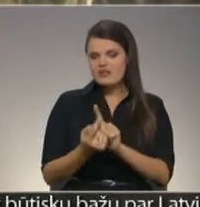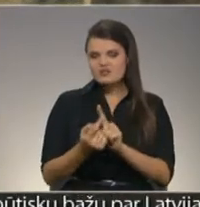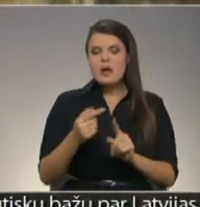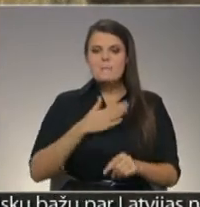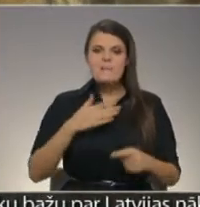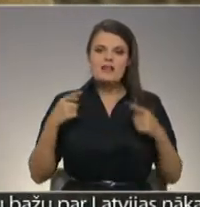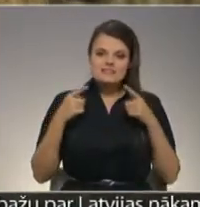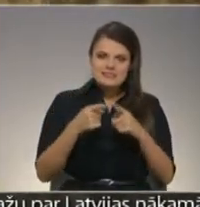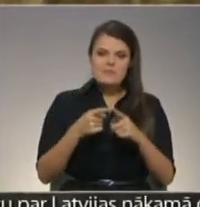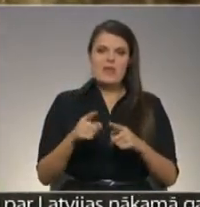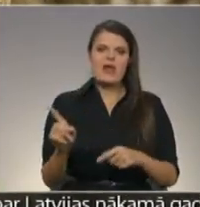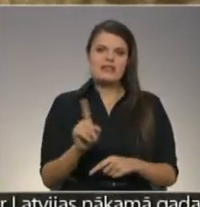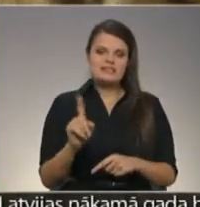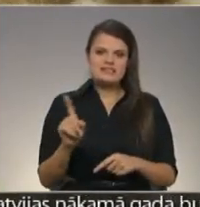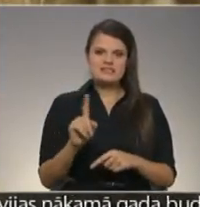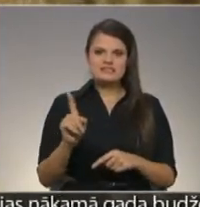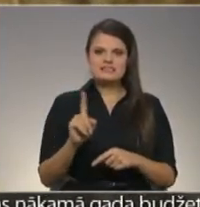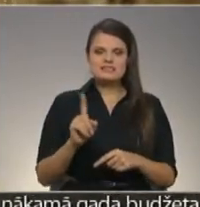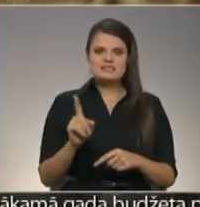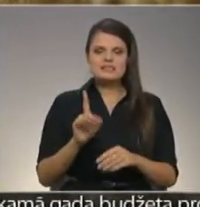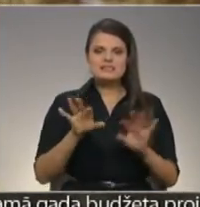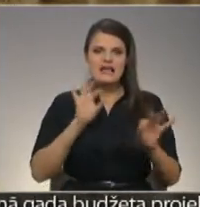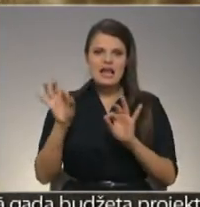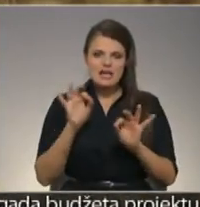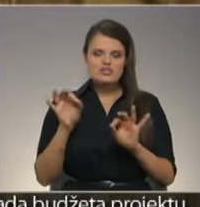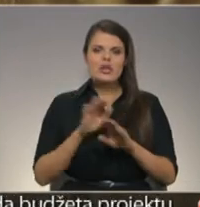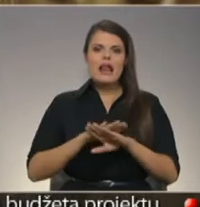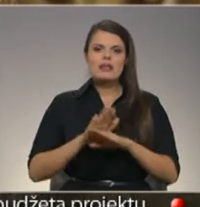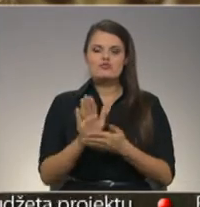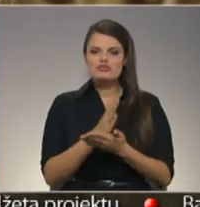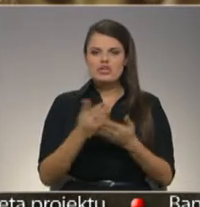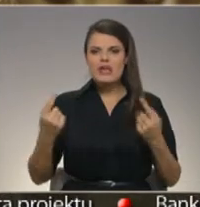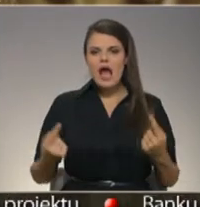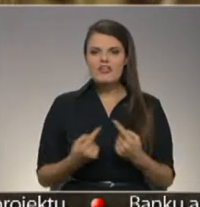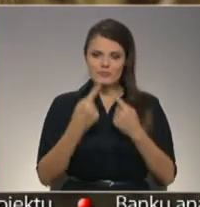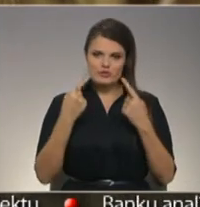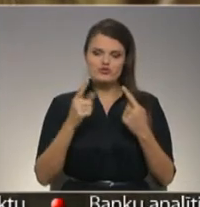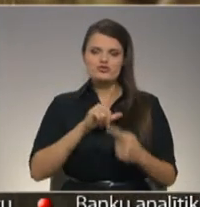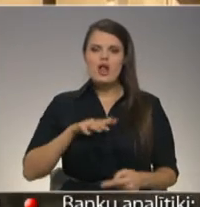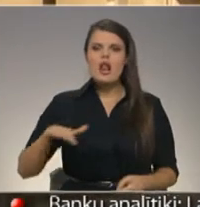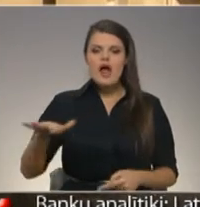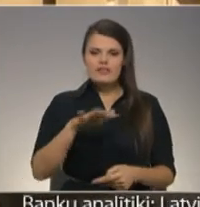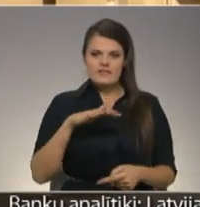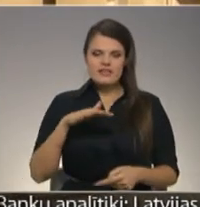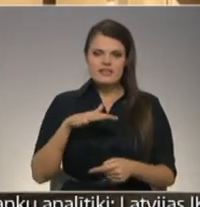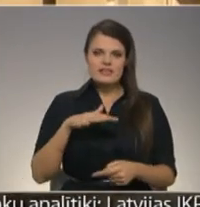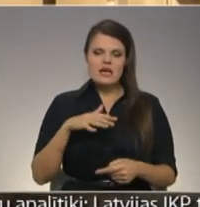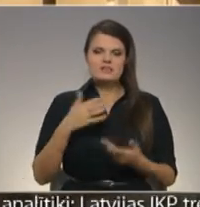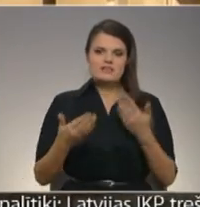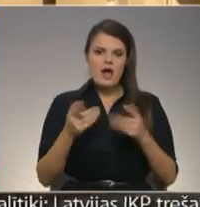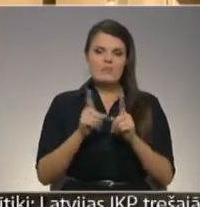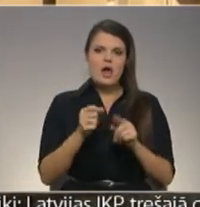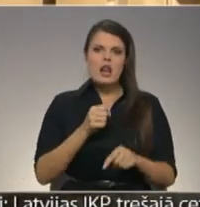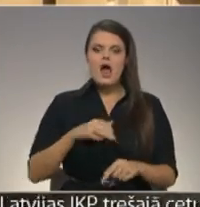Mans mērķis ir selekcionēt linu šķirņi atbilsošu Latvijas, varbūt arī